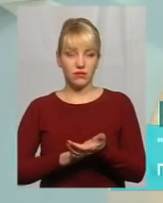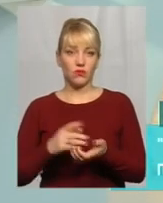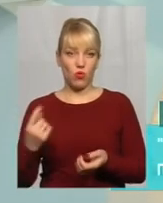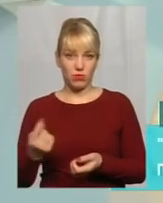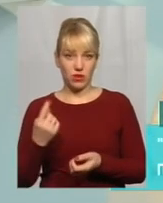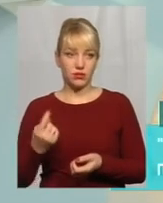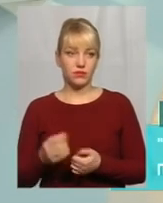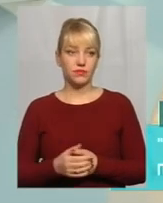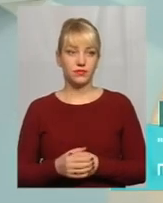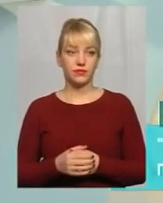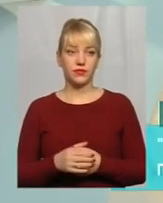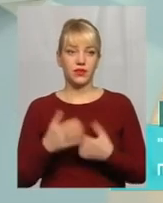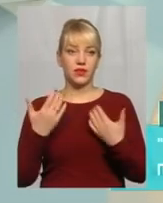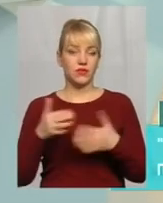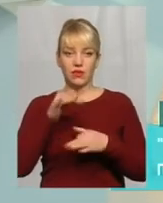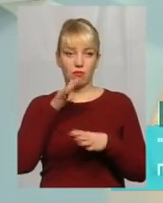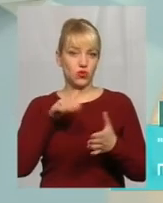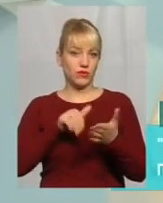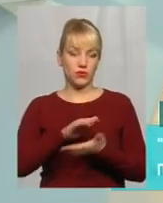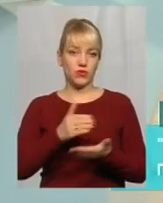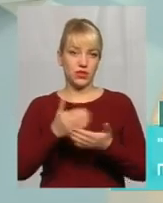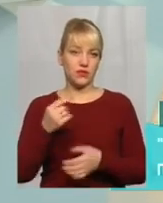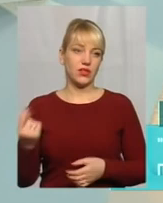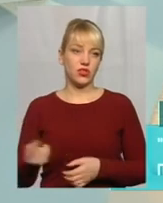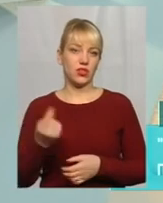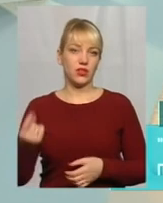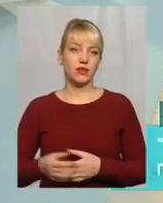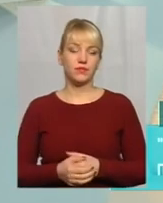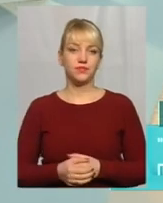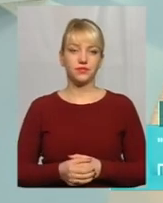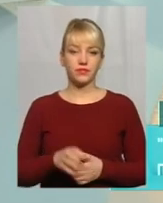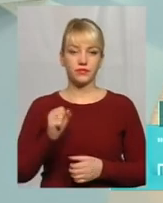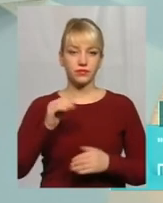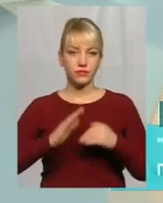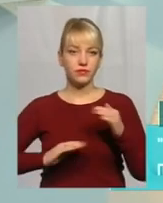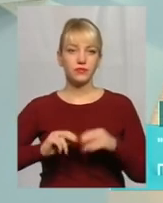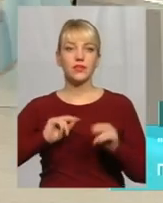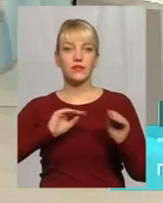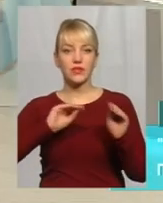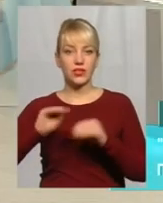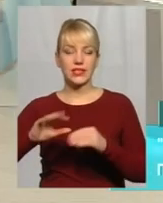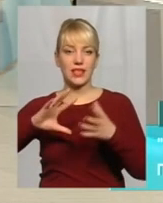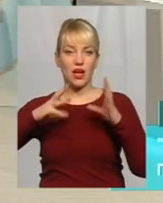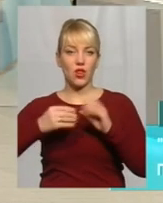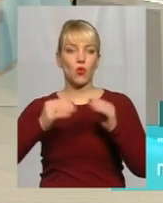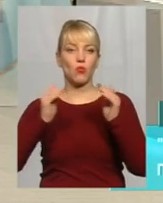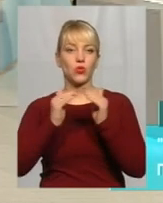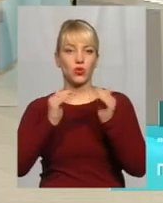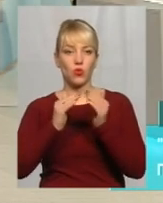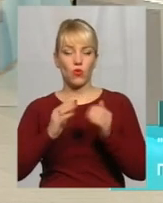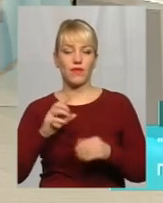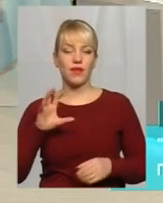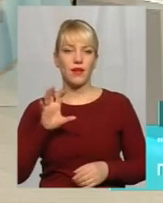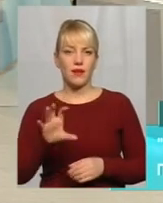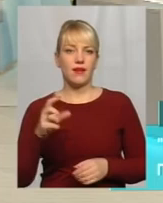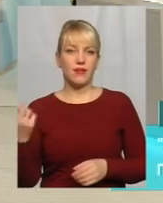вже не зможе відмовитися від лічильника А практика встановлювати загальнобудинкові лічильники, вона в